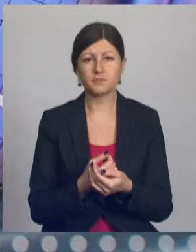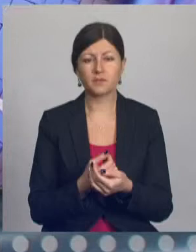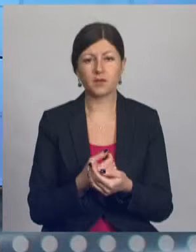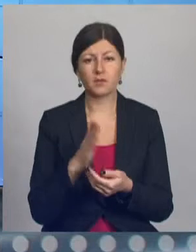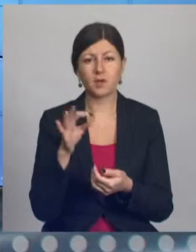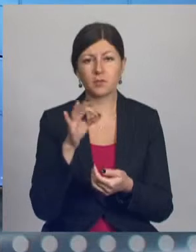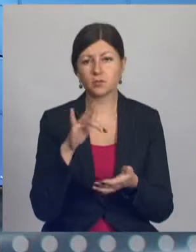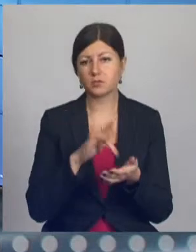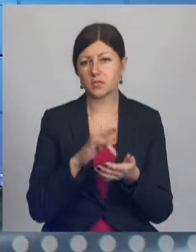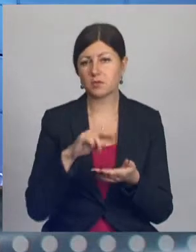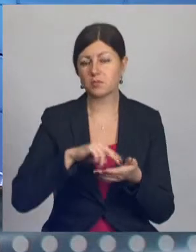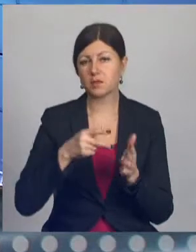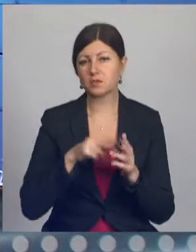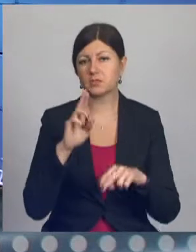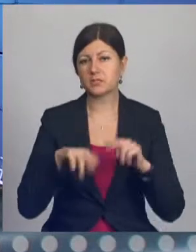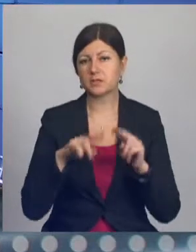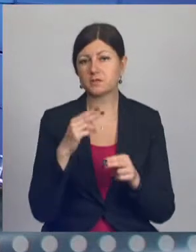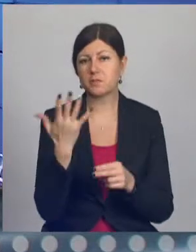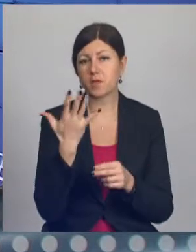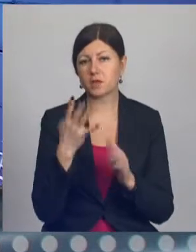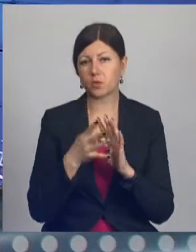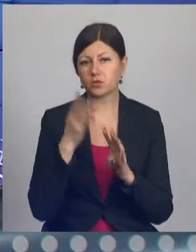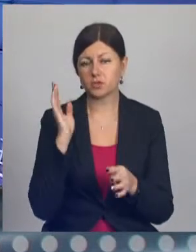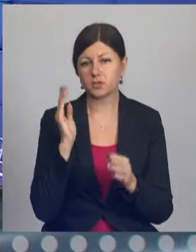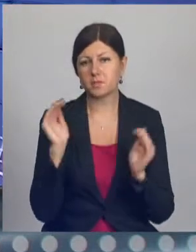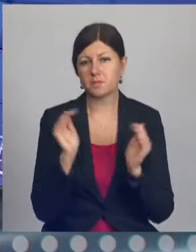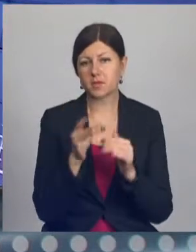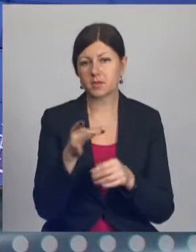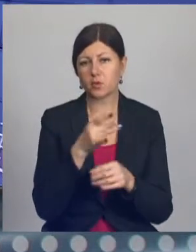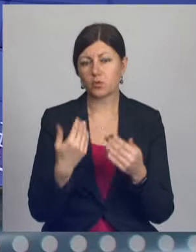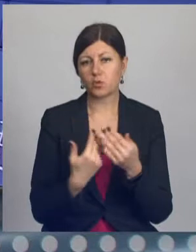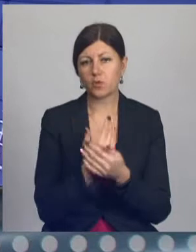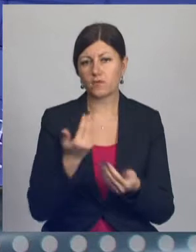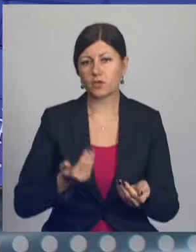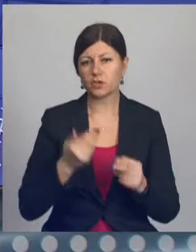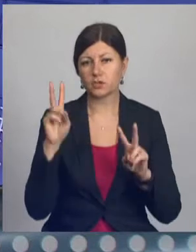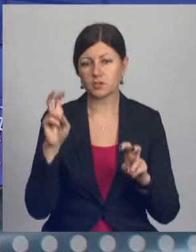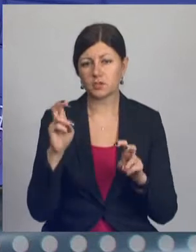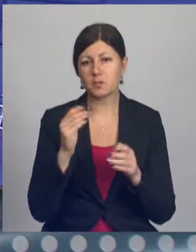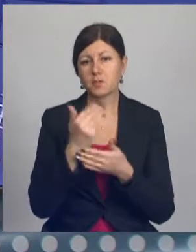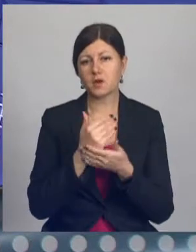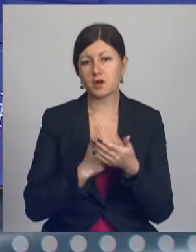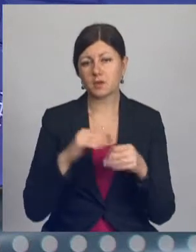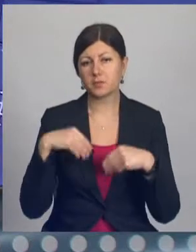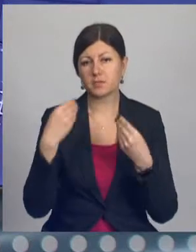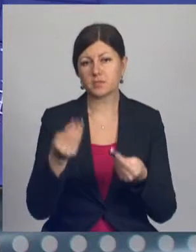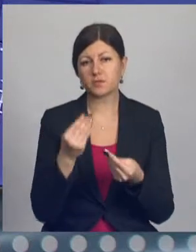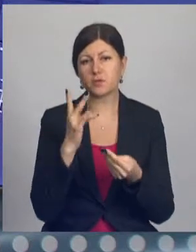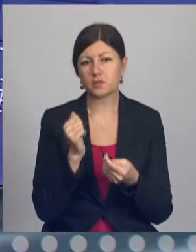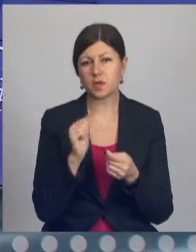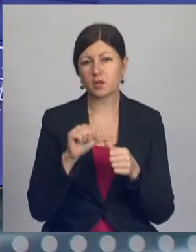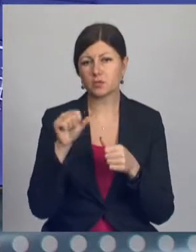В областном центре планируют строительство пятой очереди микрорайона «Новая жизнь». Программа по предоставлению жилья на особых условиях молодым